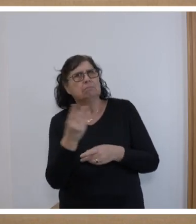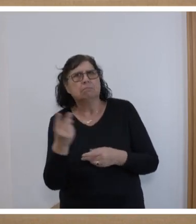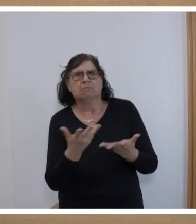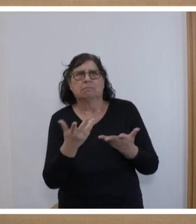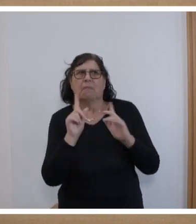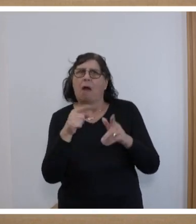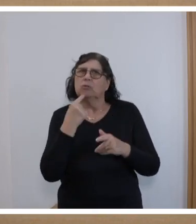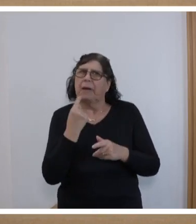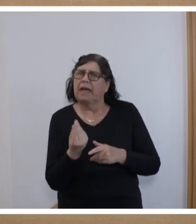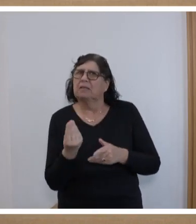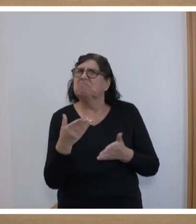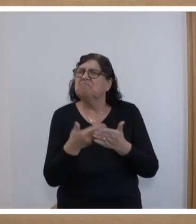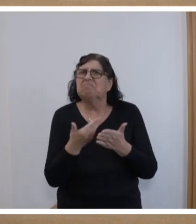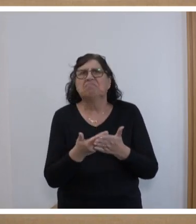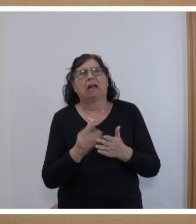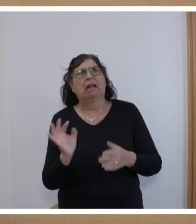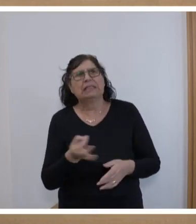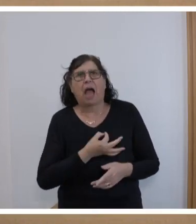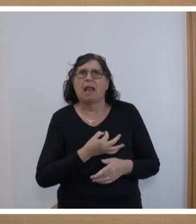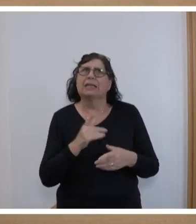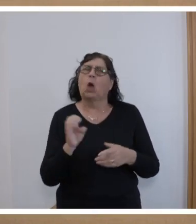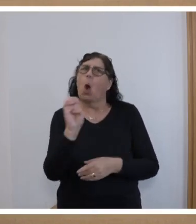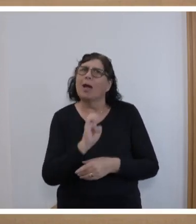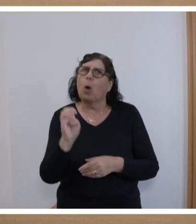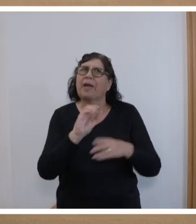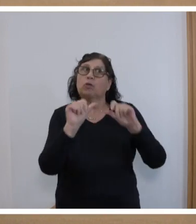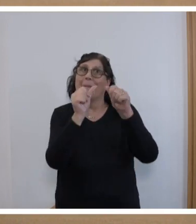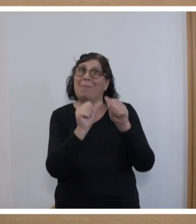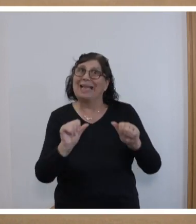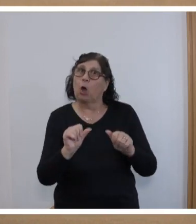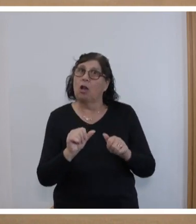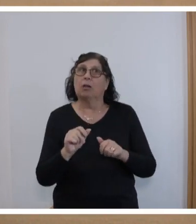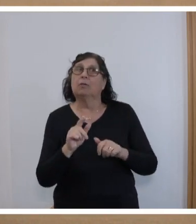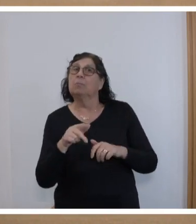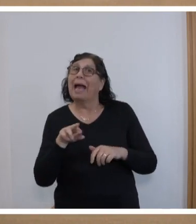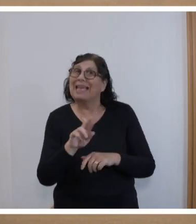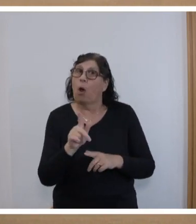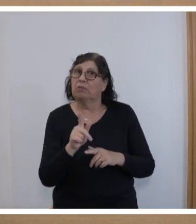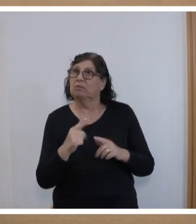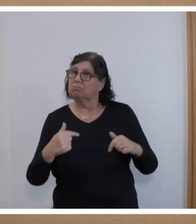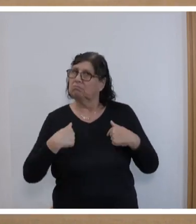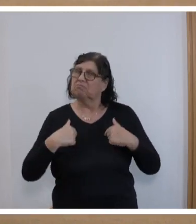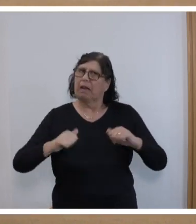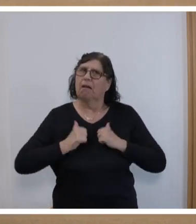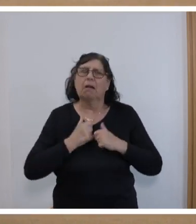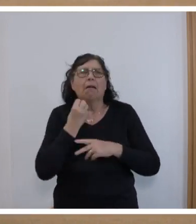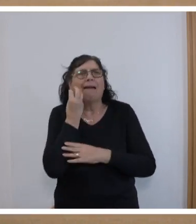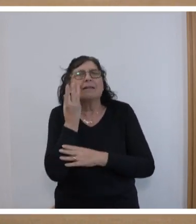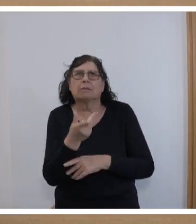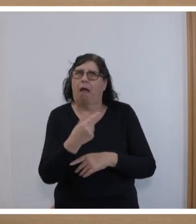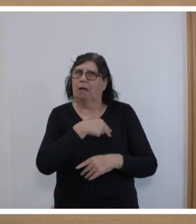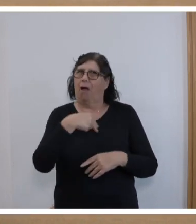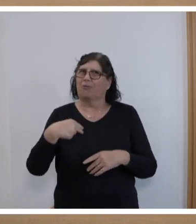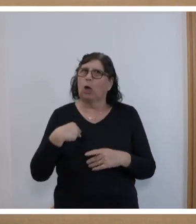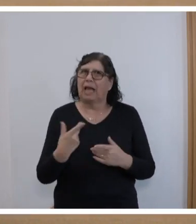weil das Saarland eine europäische Modellregion ist. Wir erleben täglich die Vorteile